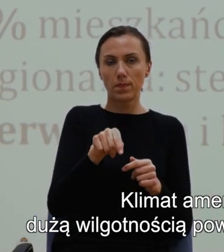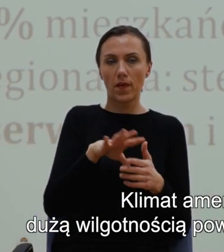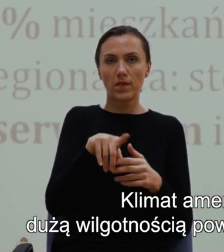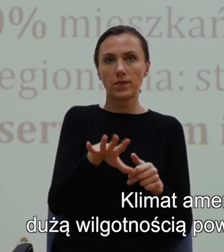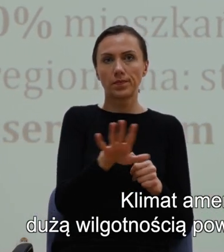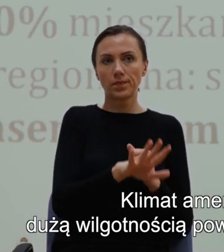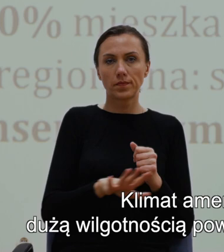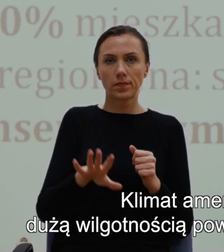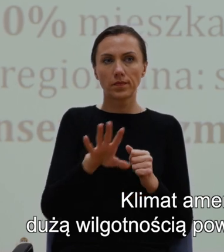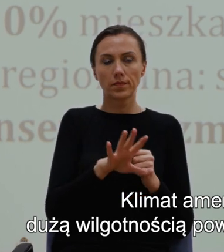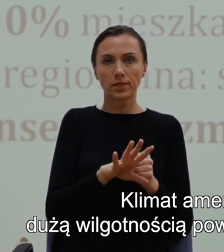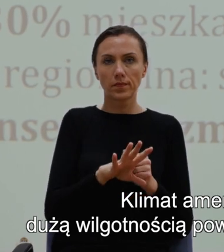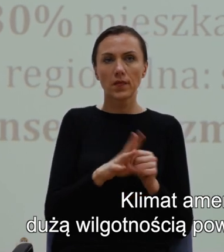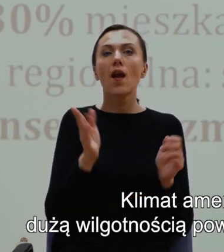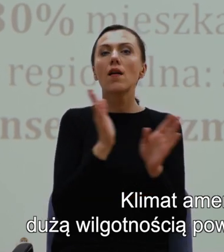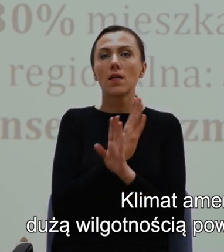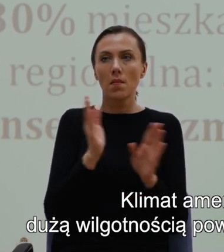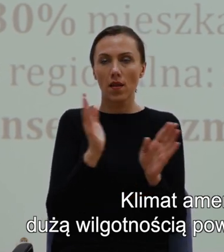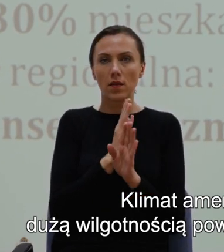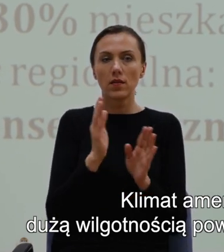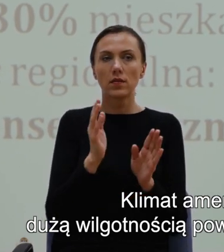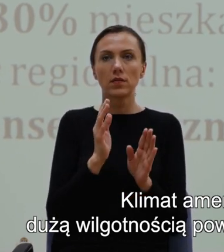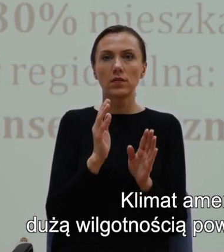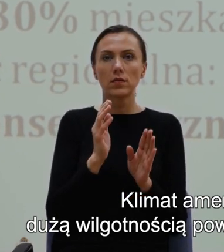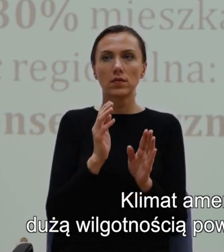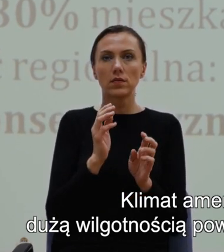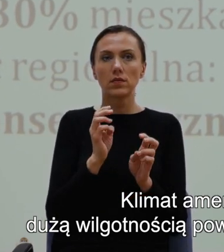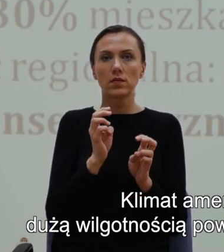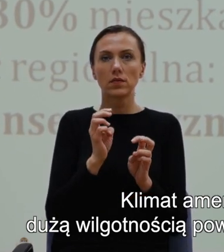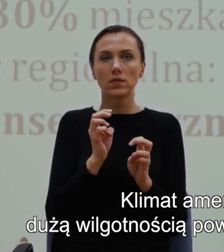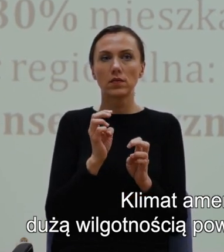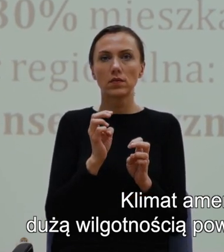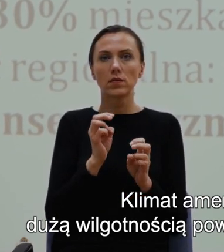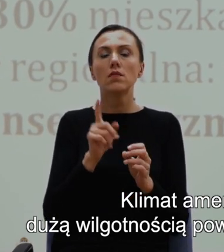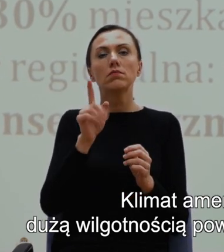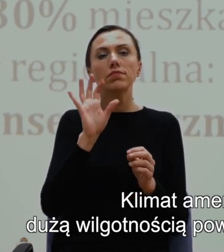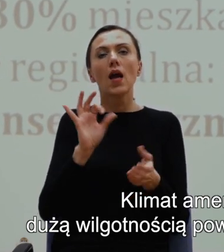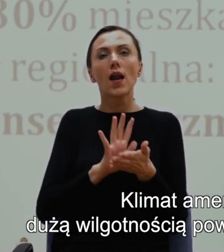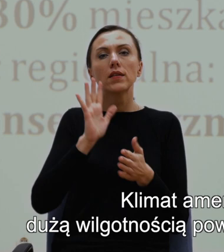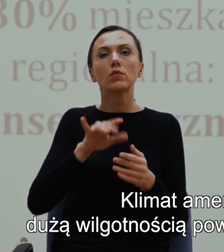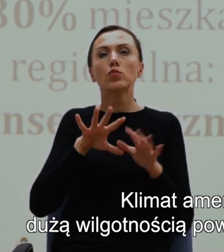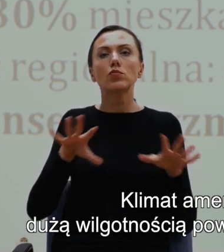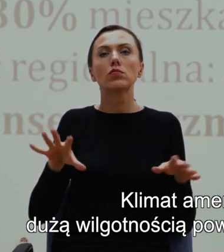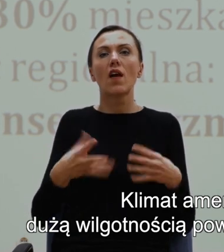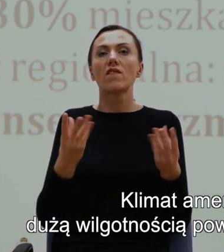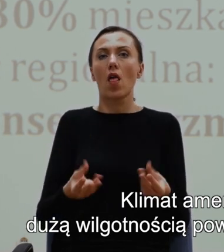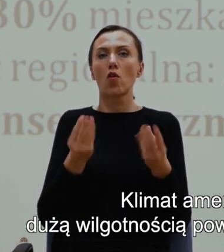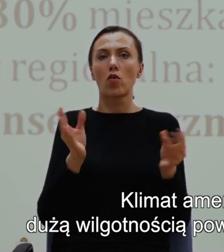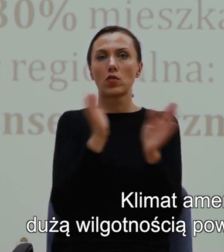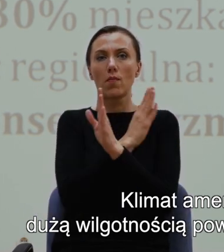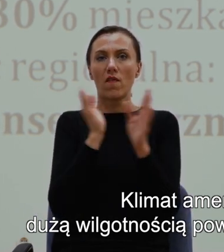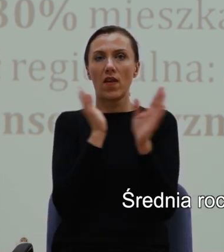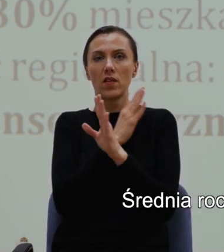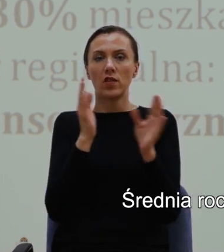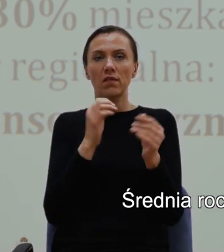Klimat amerykańskiego południa charakteryzuje się dużą wilgotnością powietrza, charakteryzuje się wysokimi